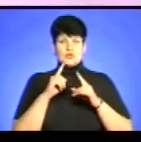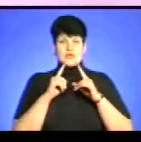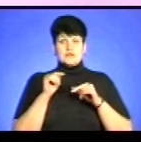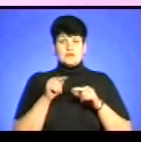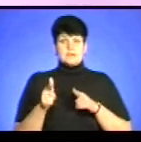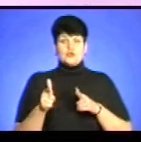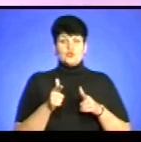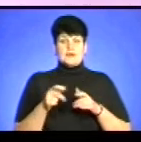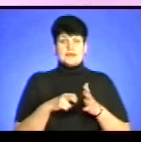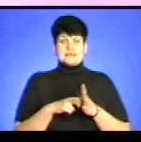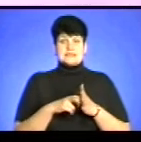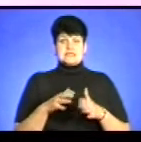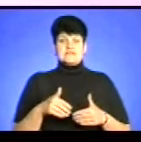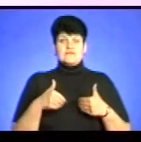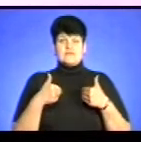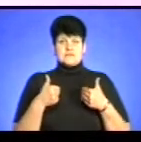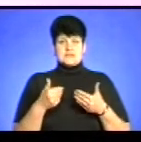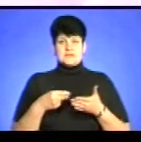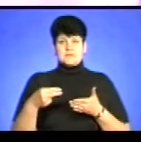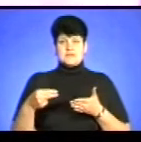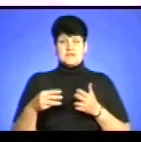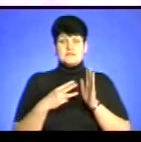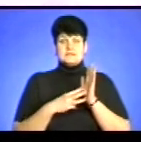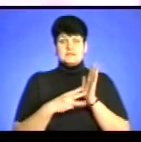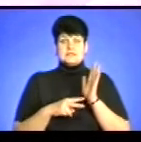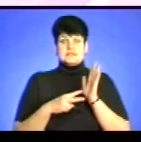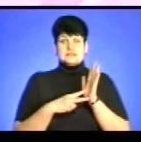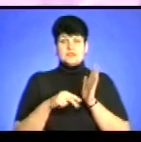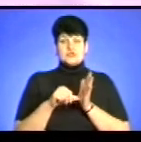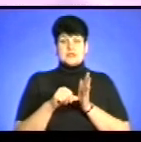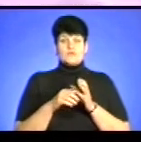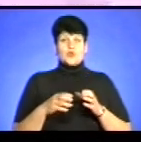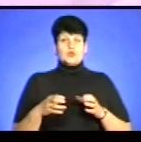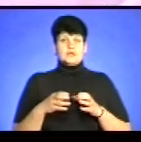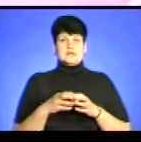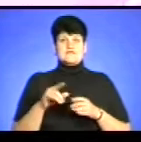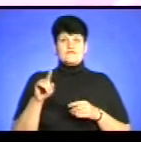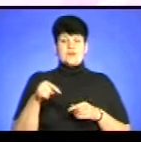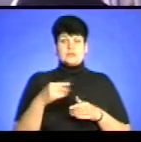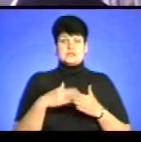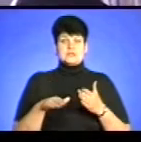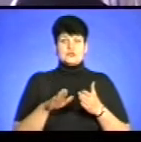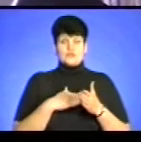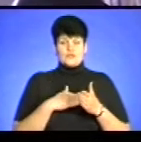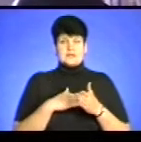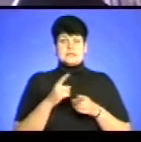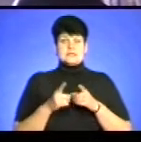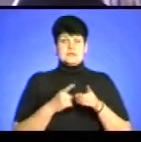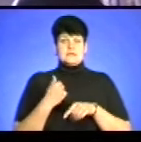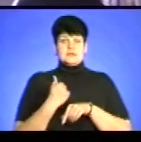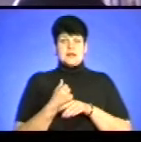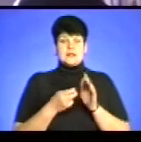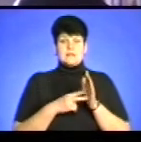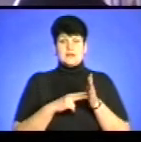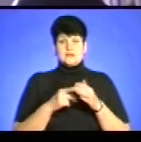Вони підготували листа звернення за підписом 87 членів колективу з вимогою скасувати зміни до генерального плану